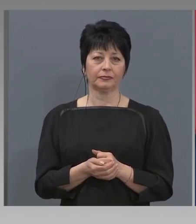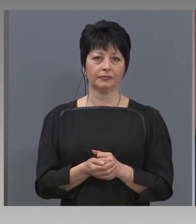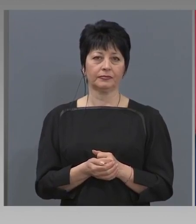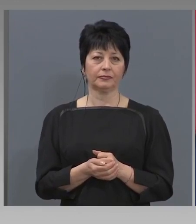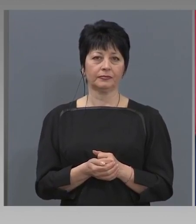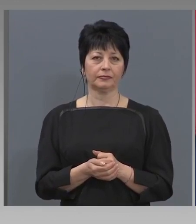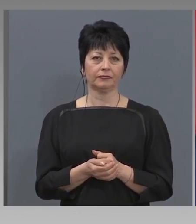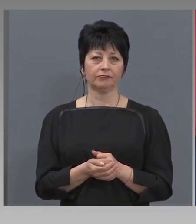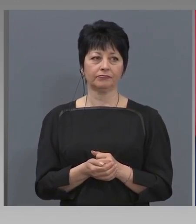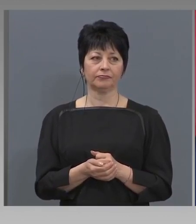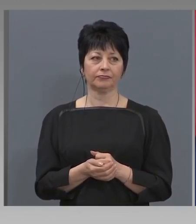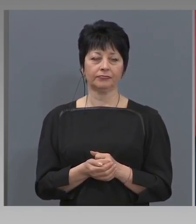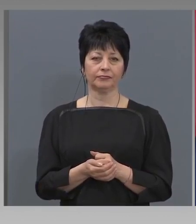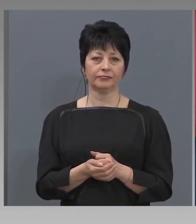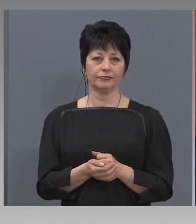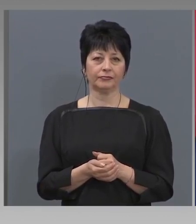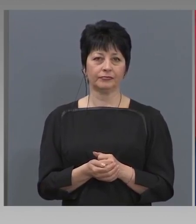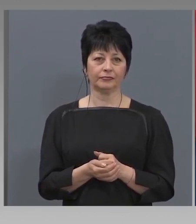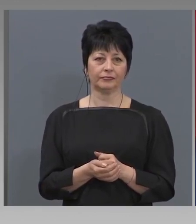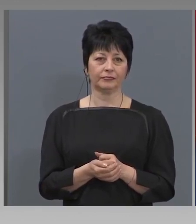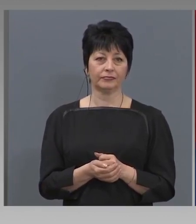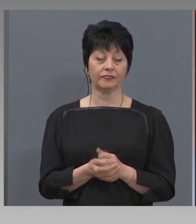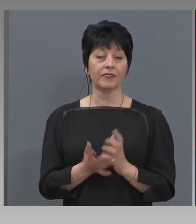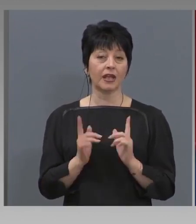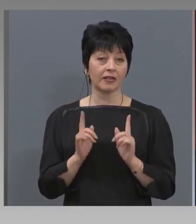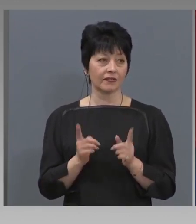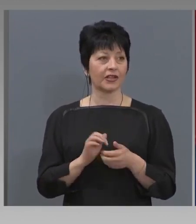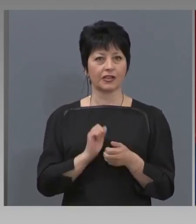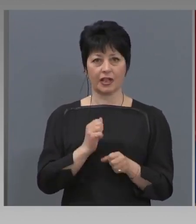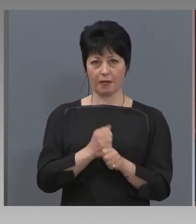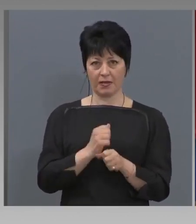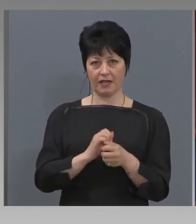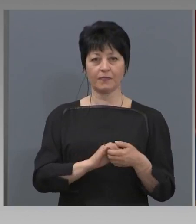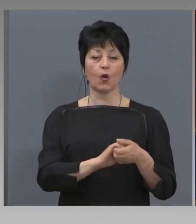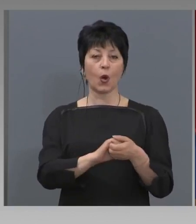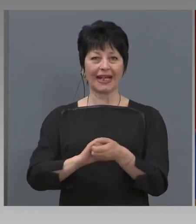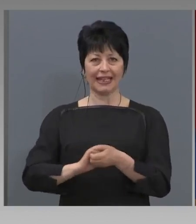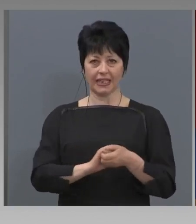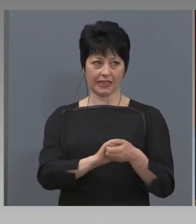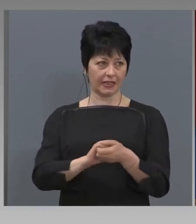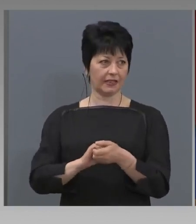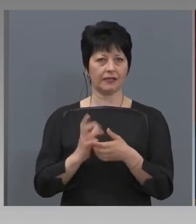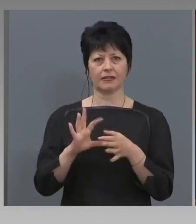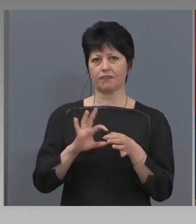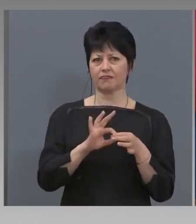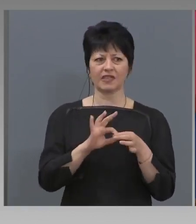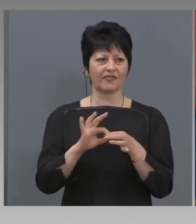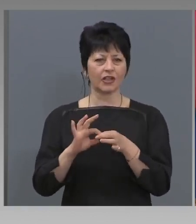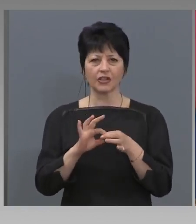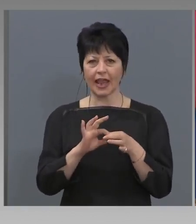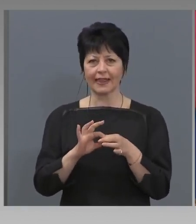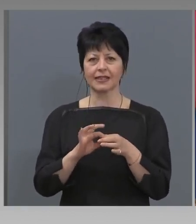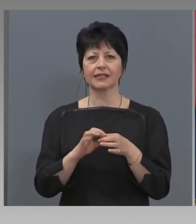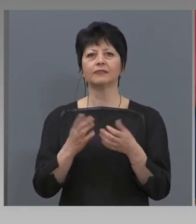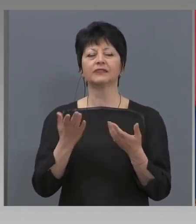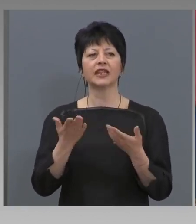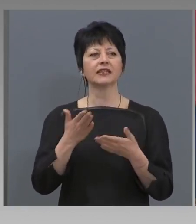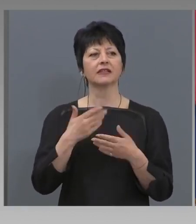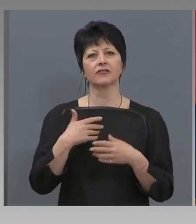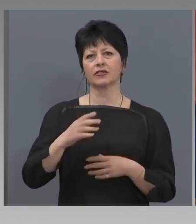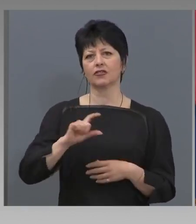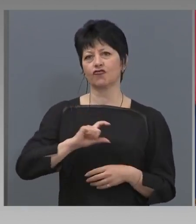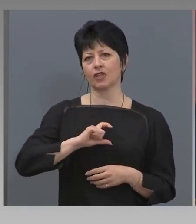Това да направим. Организирате се, свържете се. И с частните